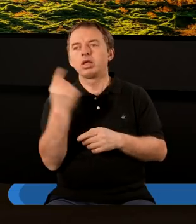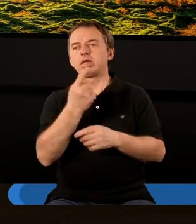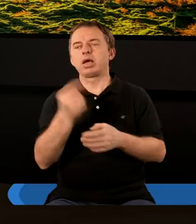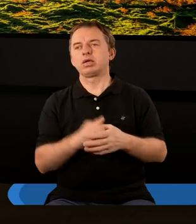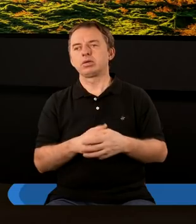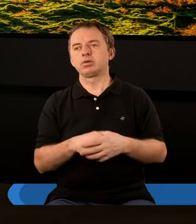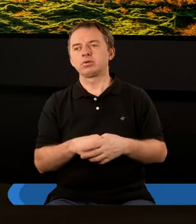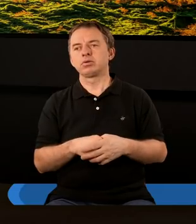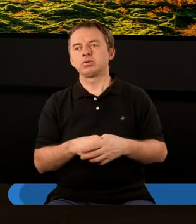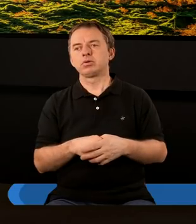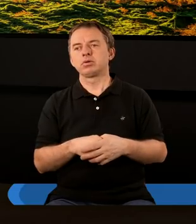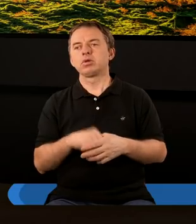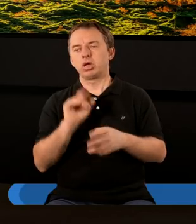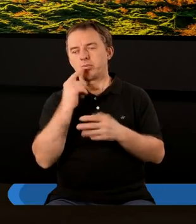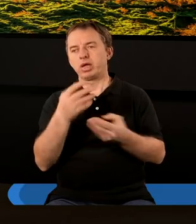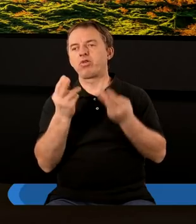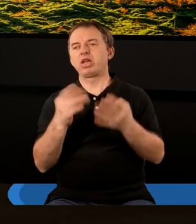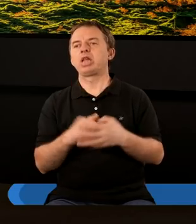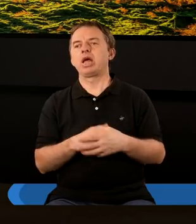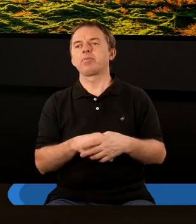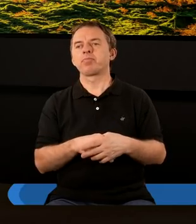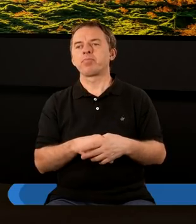tekst, prawda? I to jest bardzo istotne.